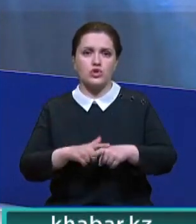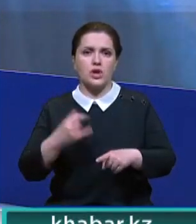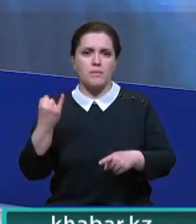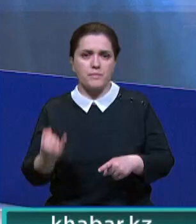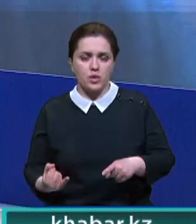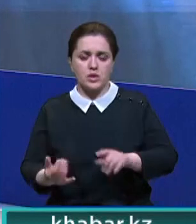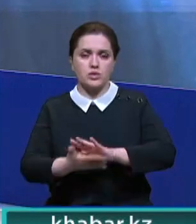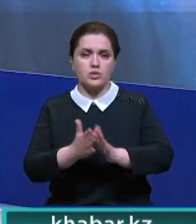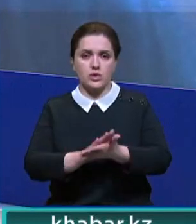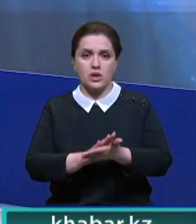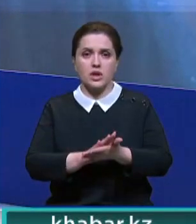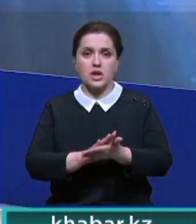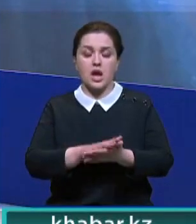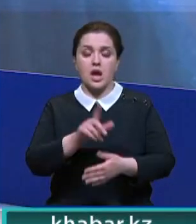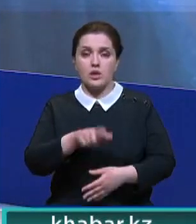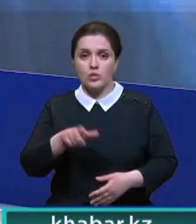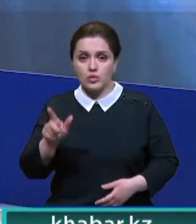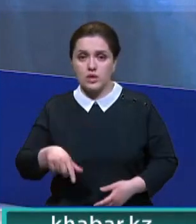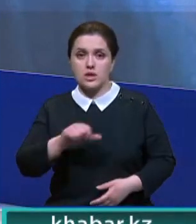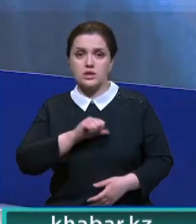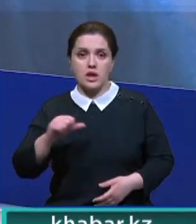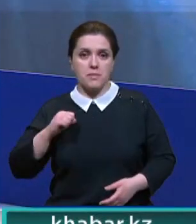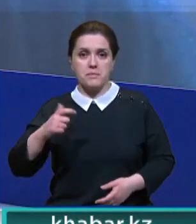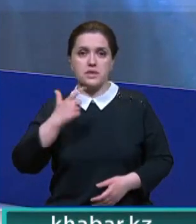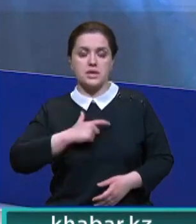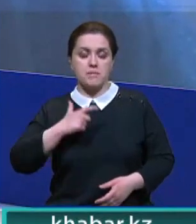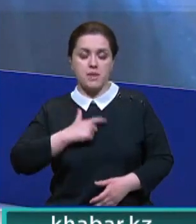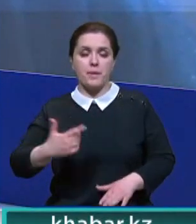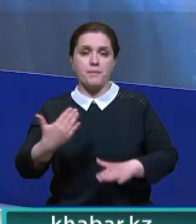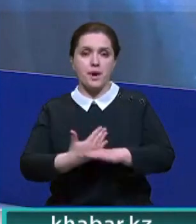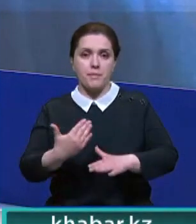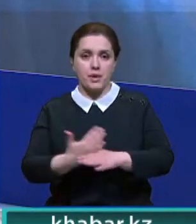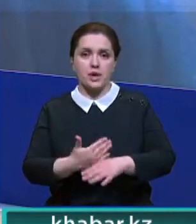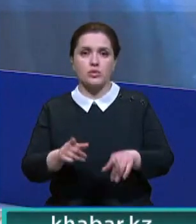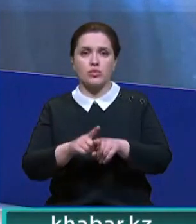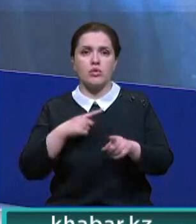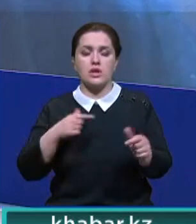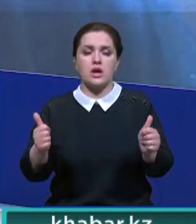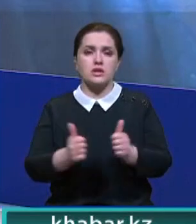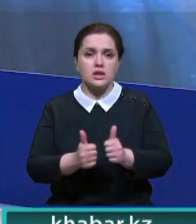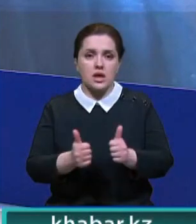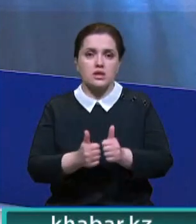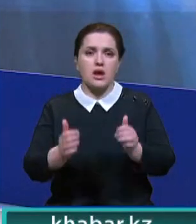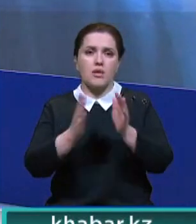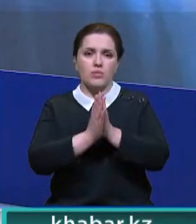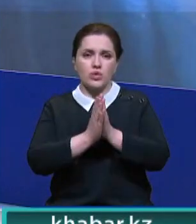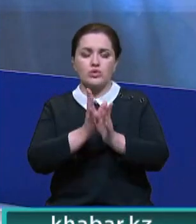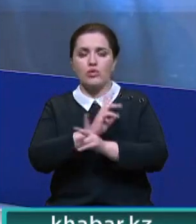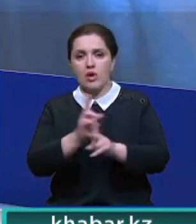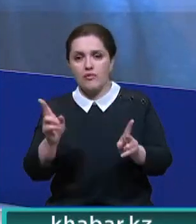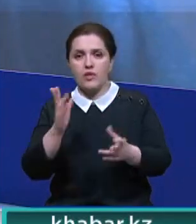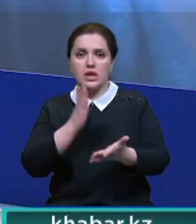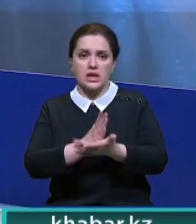идет ситуация. Поэтому люди сами себе сейчас помогают. То же самое наши соседи спросят, у кого есть